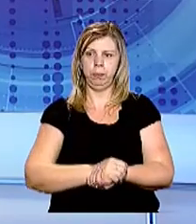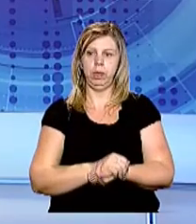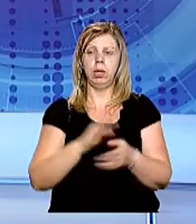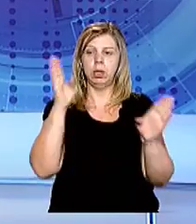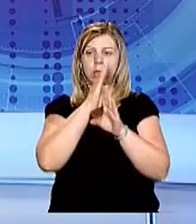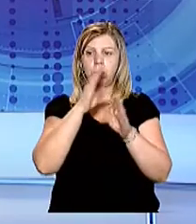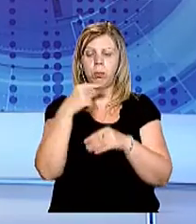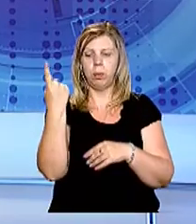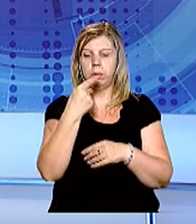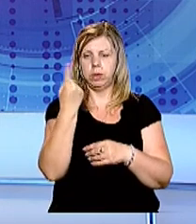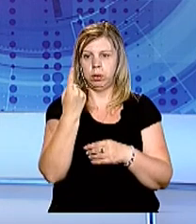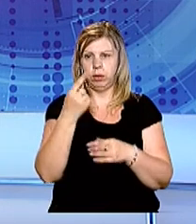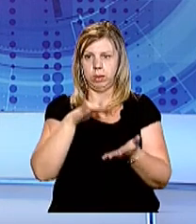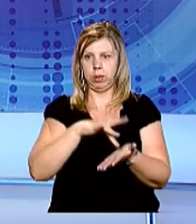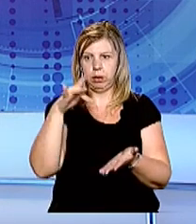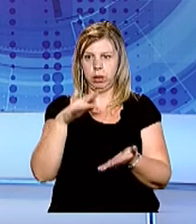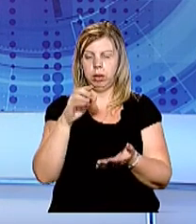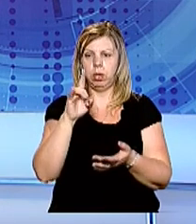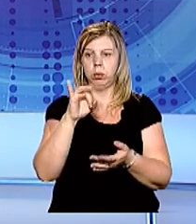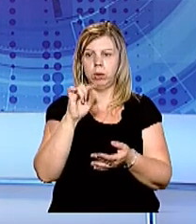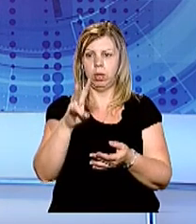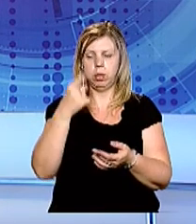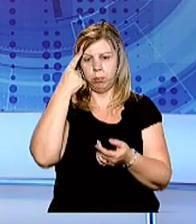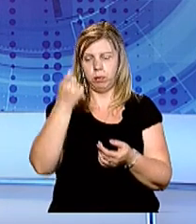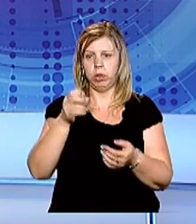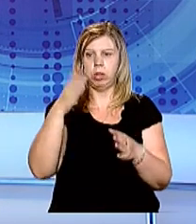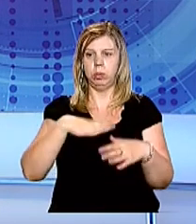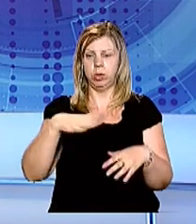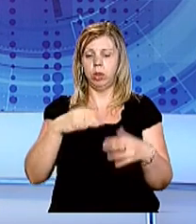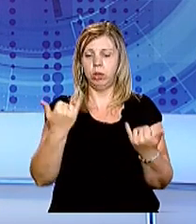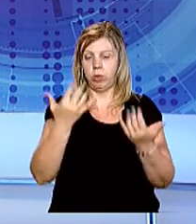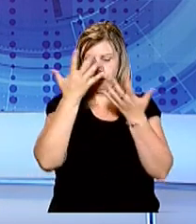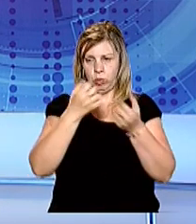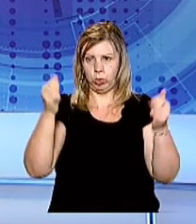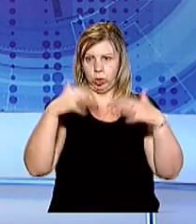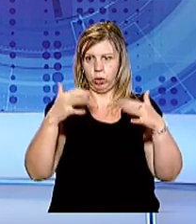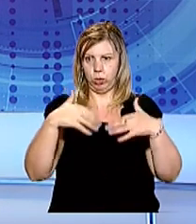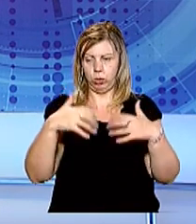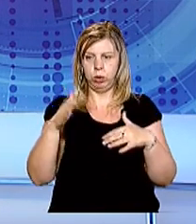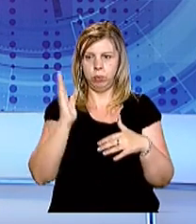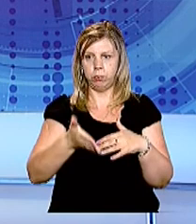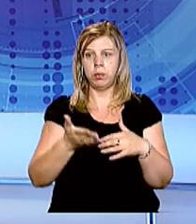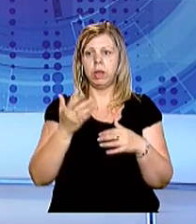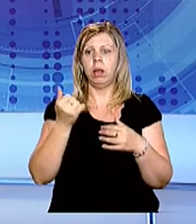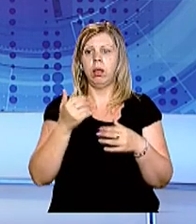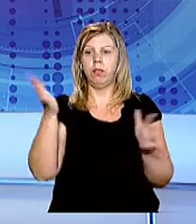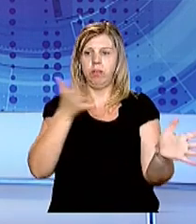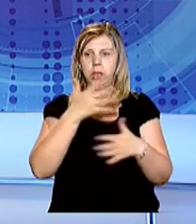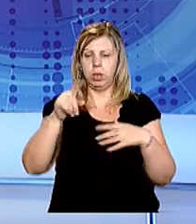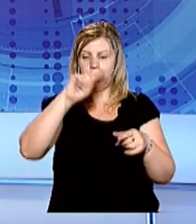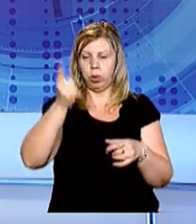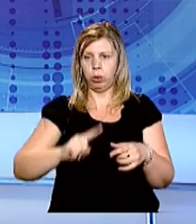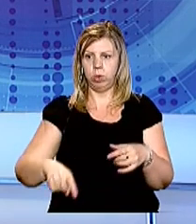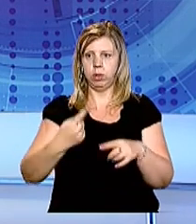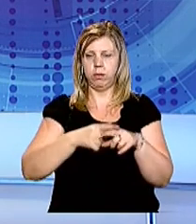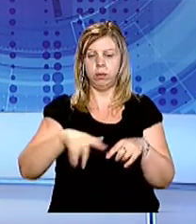Синоптик обласного гідрометеоцентру Руслан Озимко повідомив, що дощі очікують сьогодні вночі у східних районах Закарпаття. Перевів вітру та гроз у